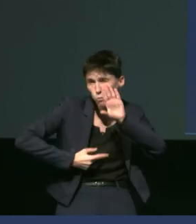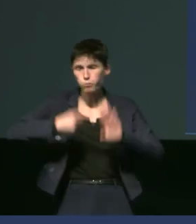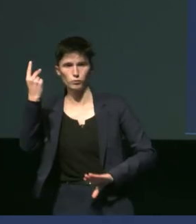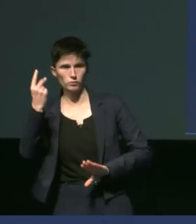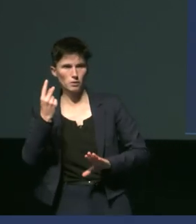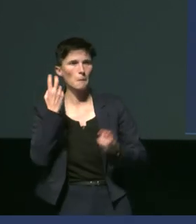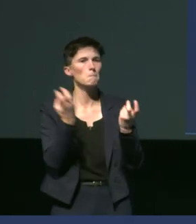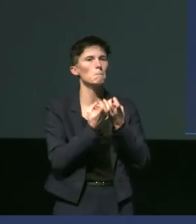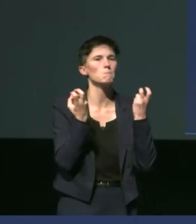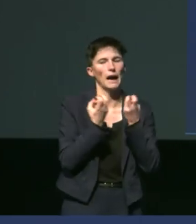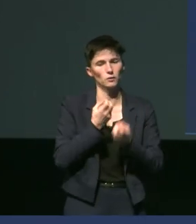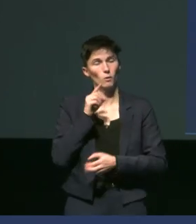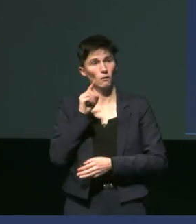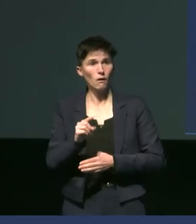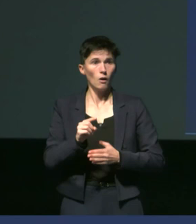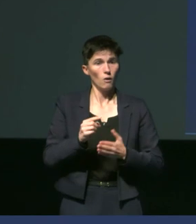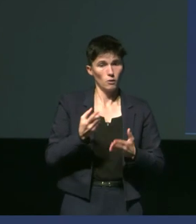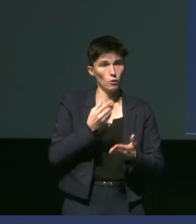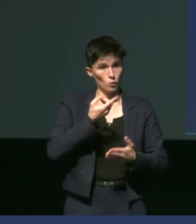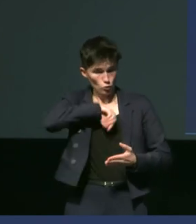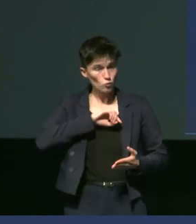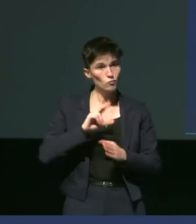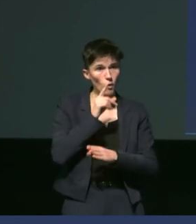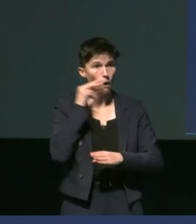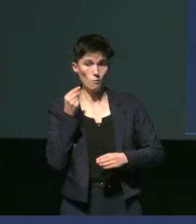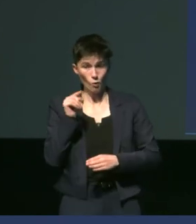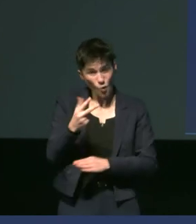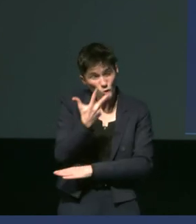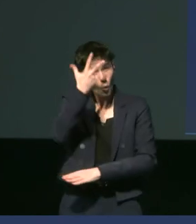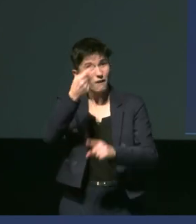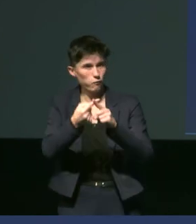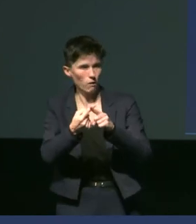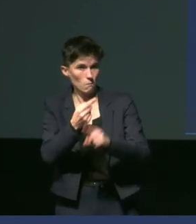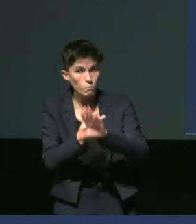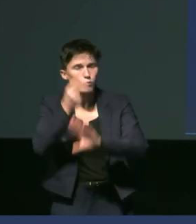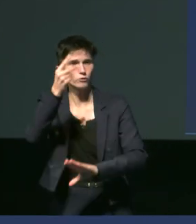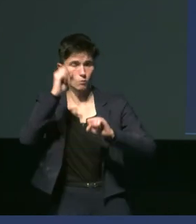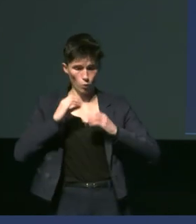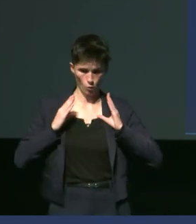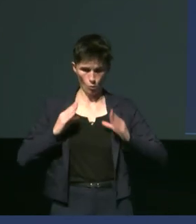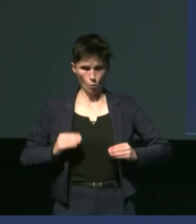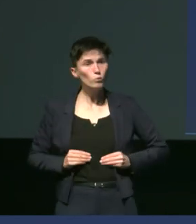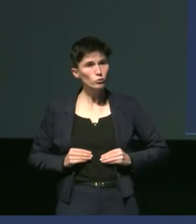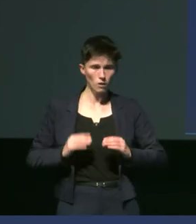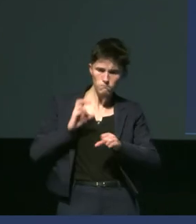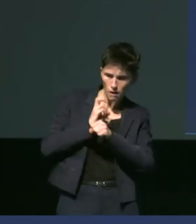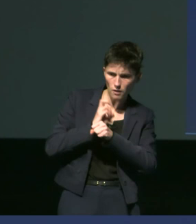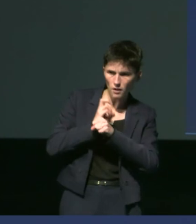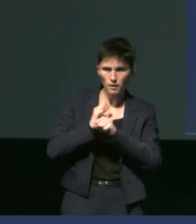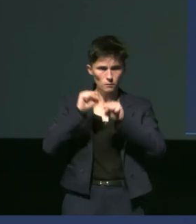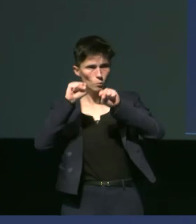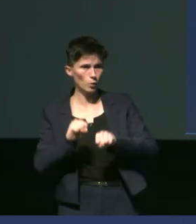sont capables de stocker trois fois plus d'oxygène dans leurs muscles que nous les hommes donc ça ça va leur permettre de rester beaucoup plus longtemps sous l'eau pour